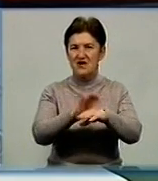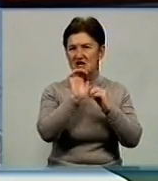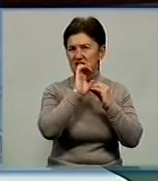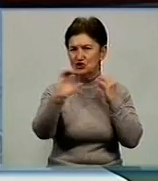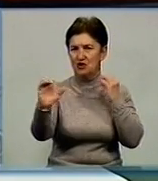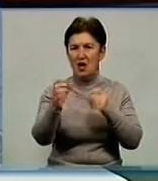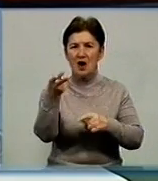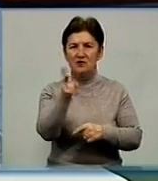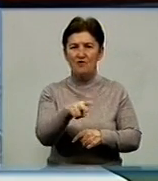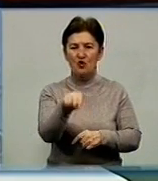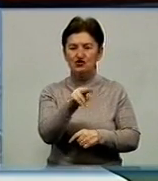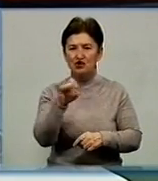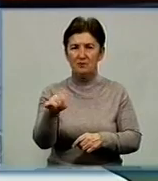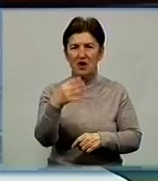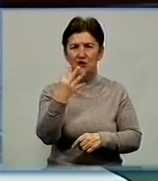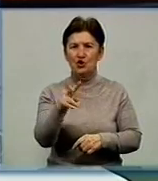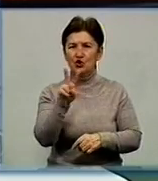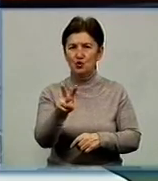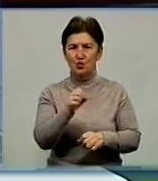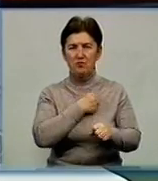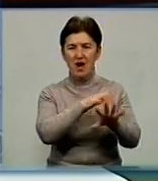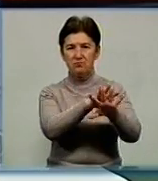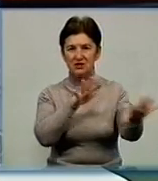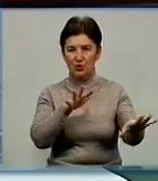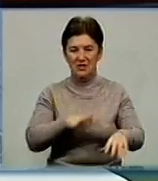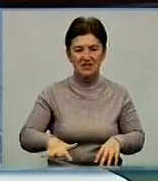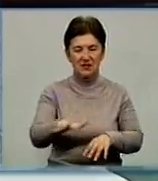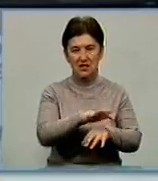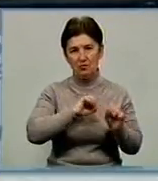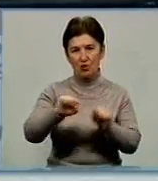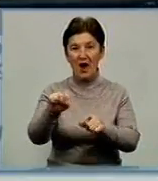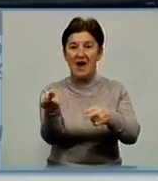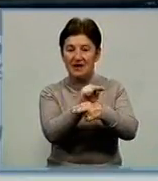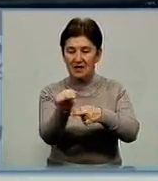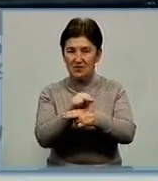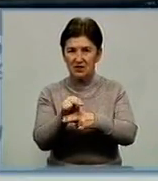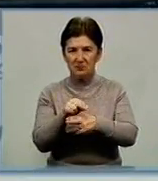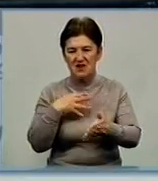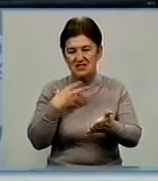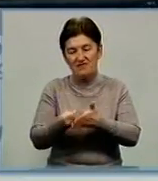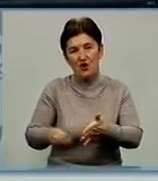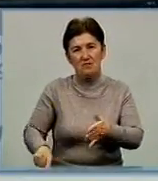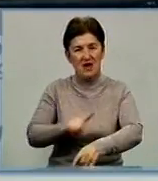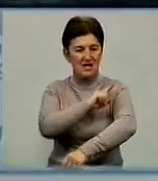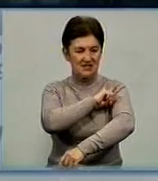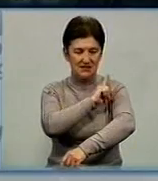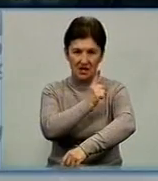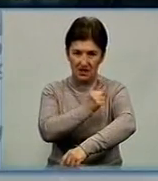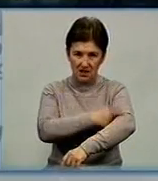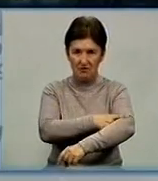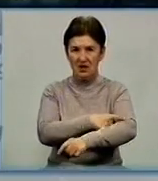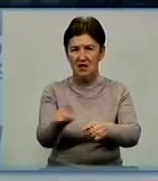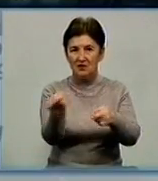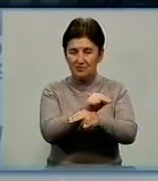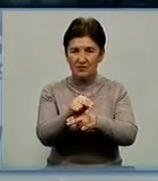джипів для бійців 42-го батальйону територіальної оборони. Ремонтують техніку волонтери своїми силами. За останні місяці до ладу